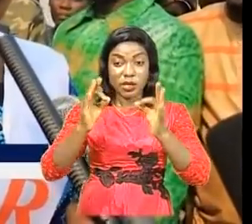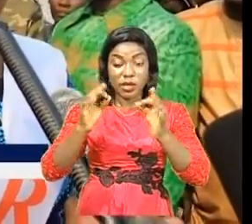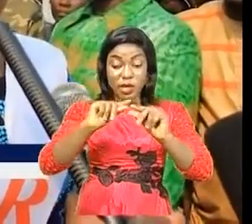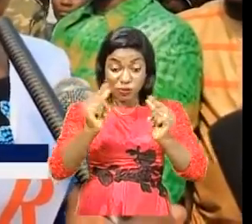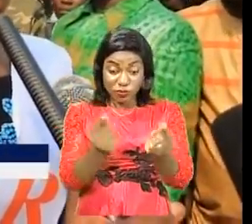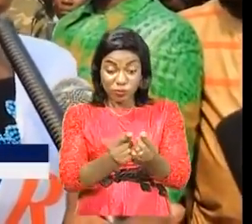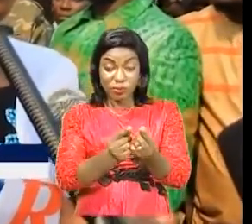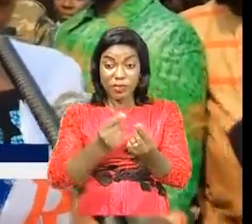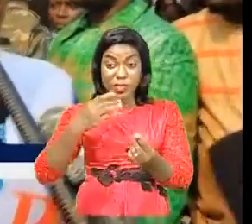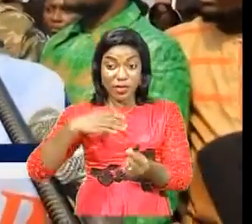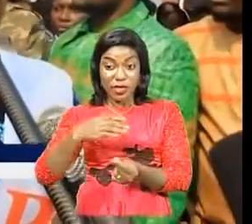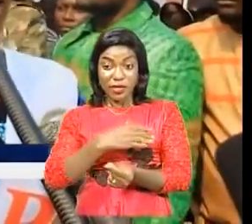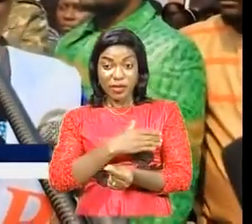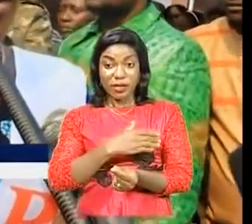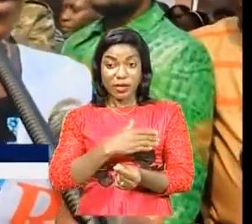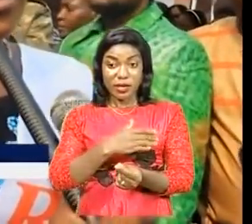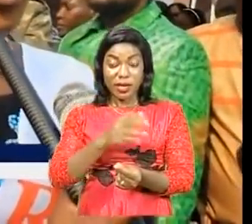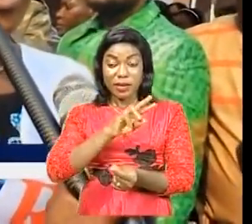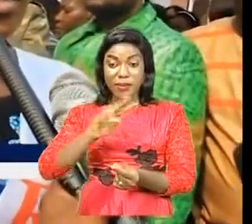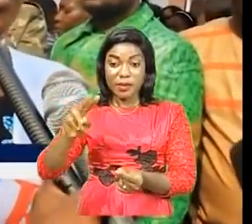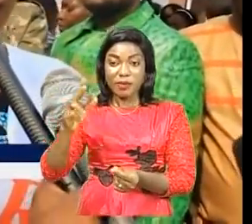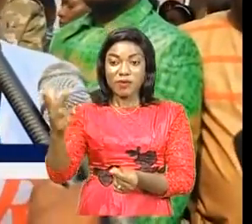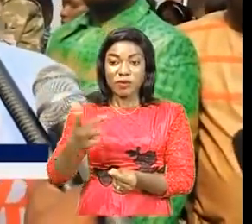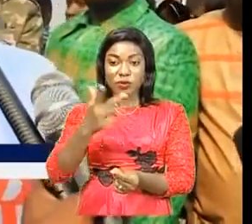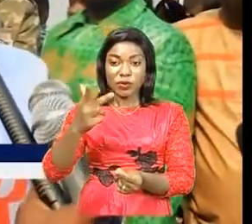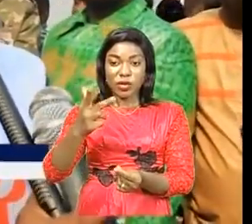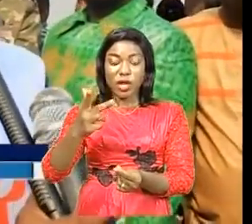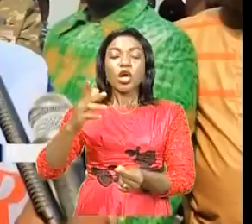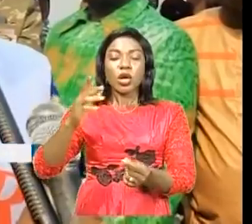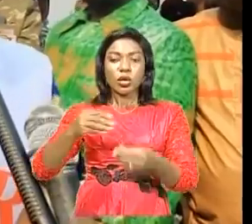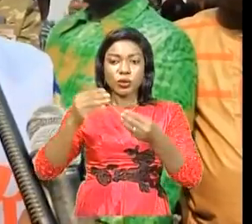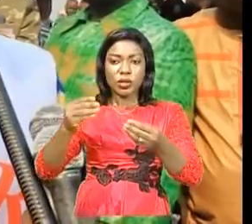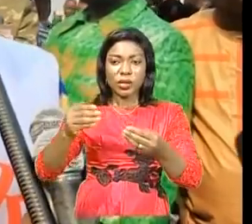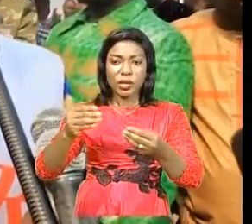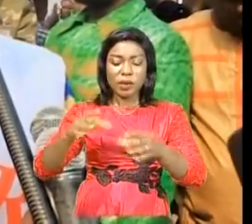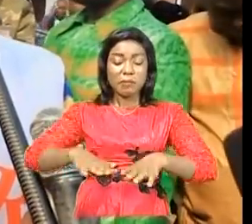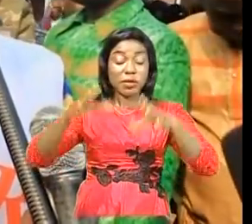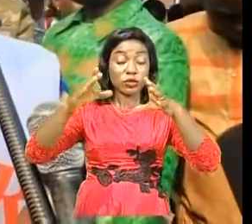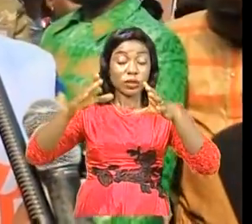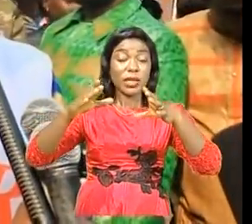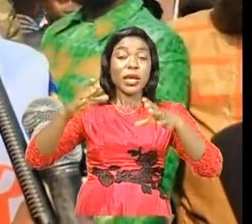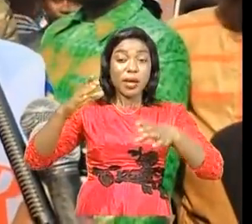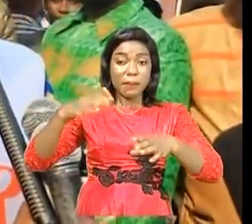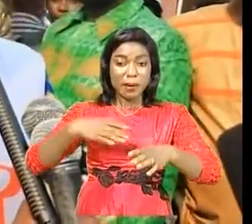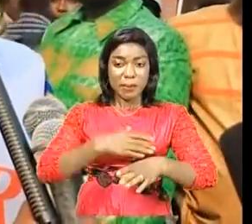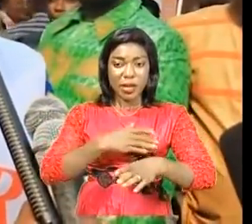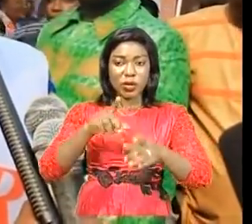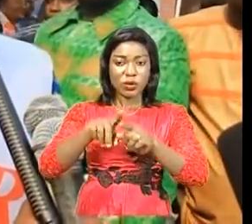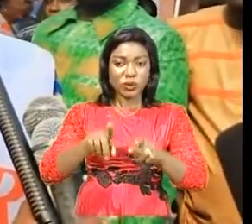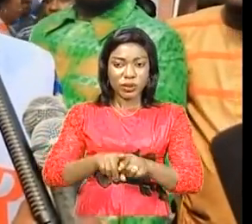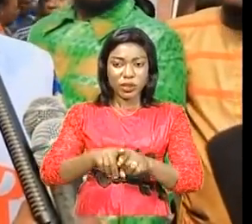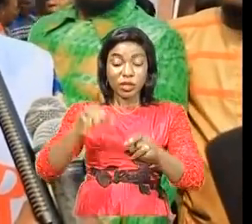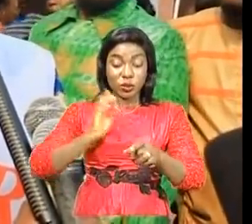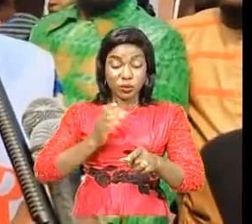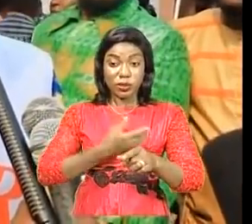est d'ici 2023 des données écrasantes non seulement à notre autorité de référence qui